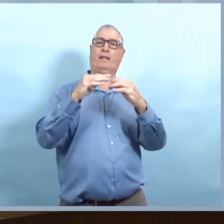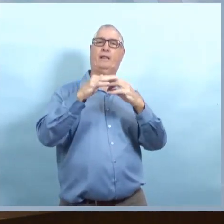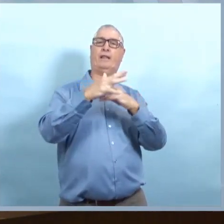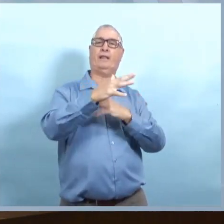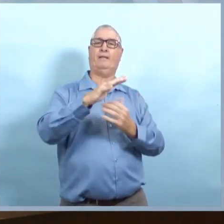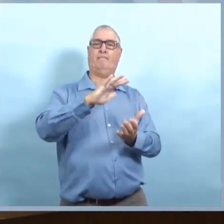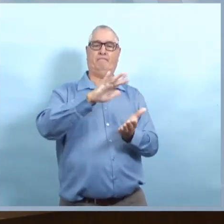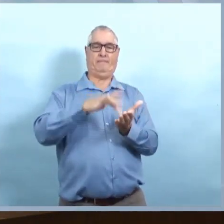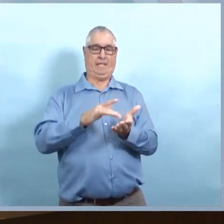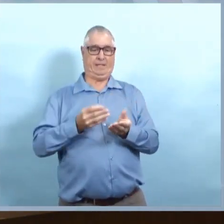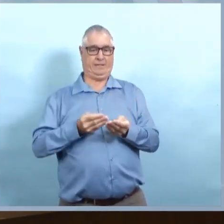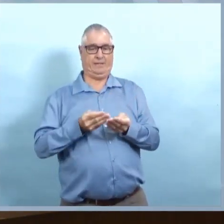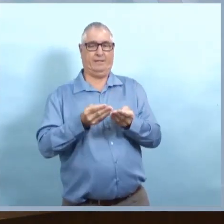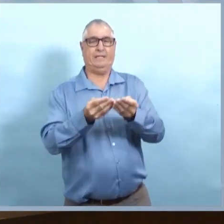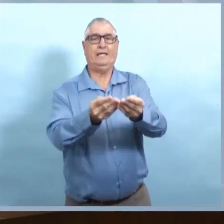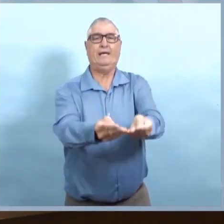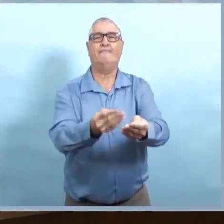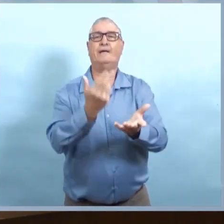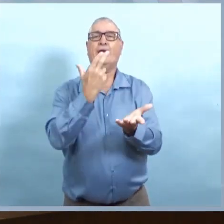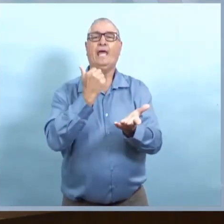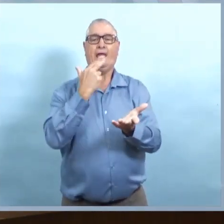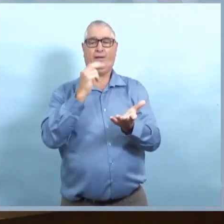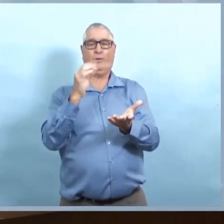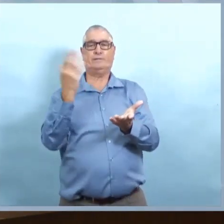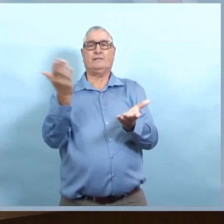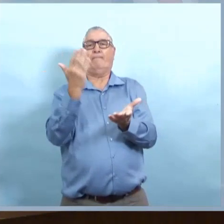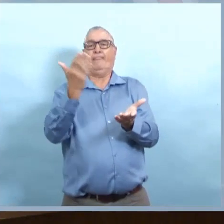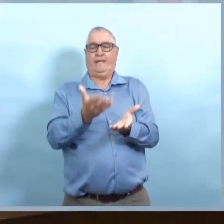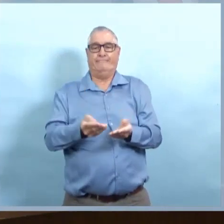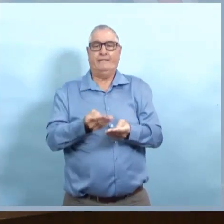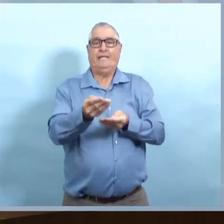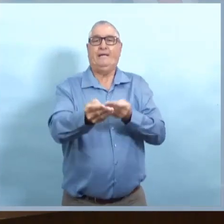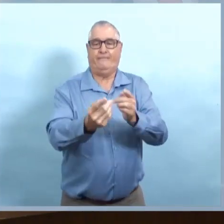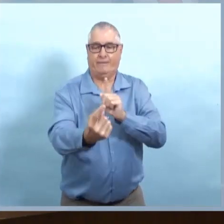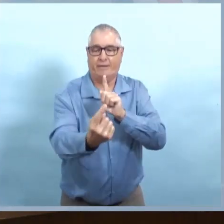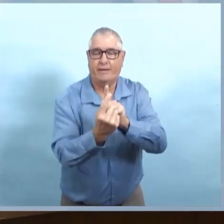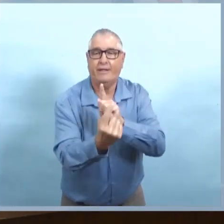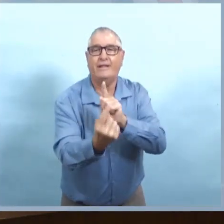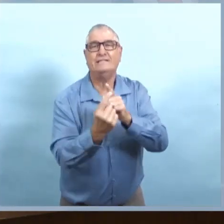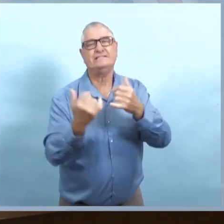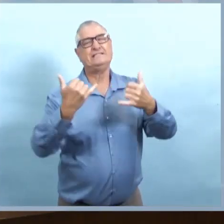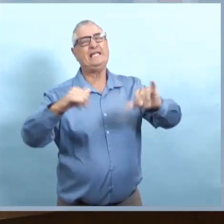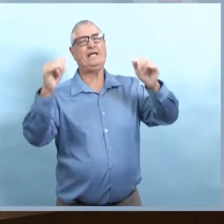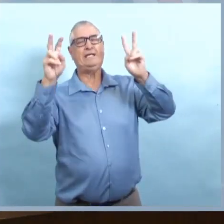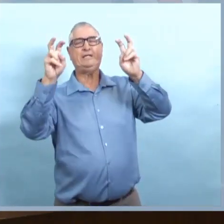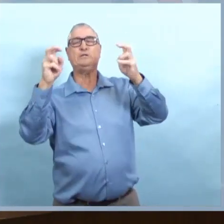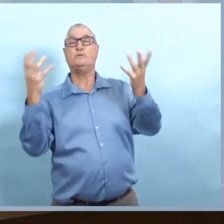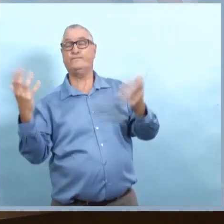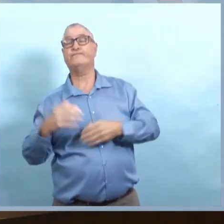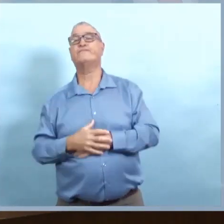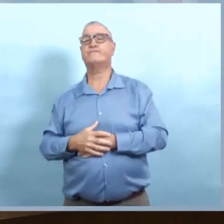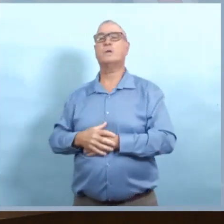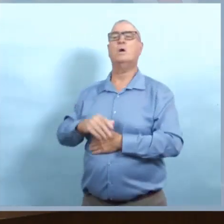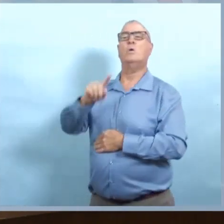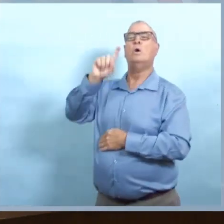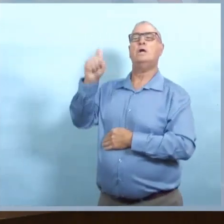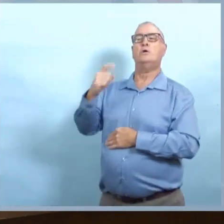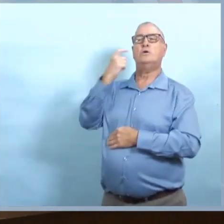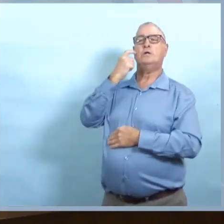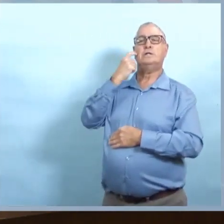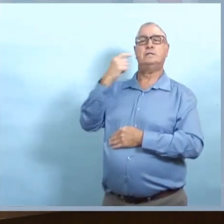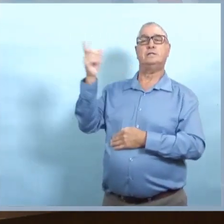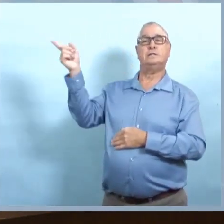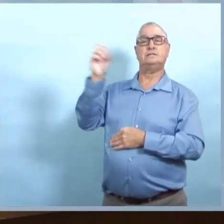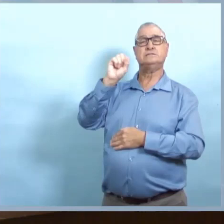points de contact avec le fait de passer aux portes à l'Halloween. Mais comme vous avez dit, ce sont des interventions courtes ou des échanges courts. Mais quand